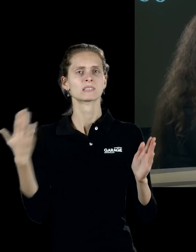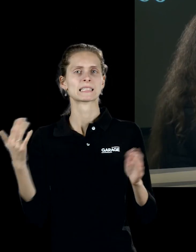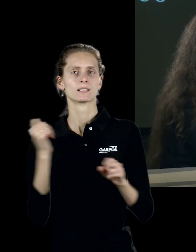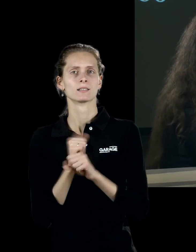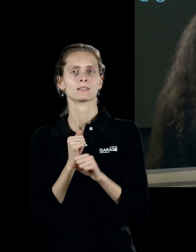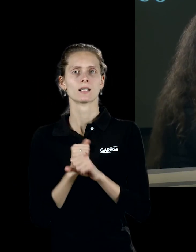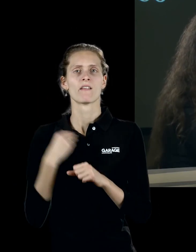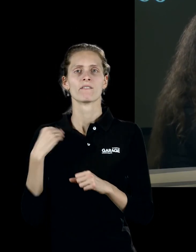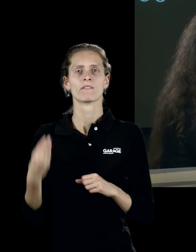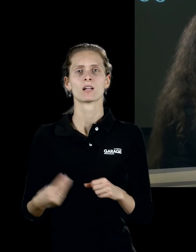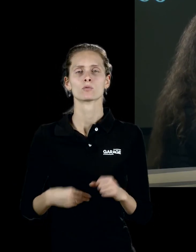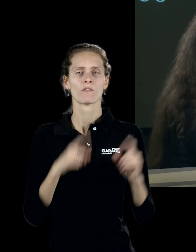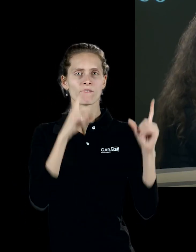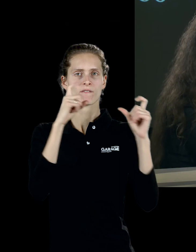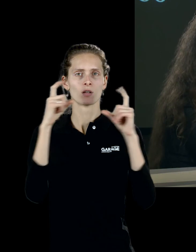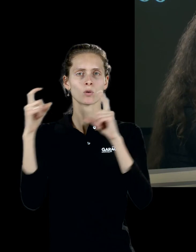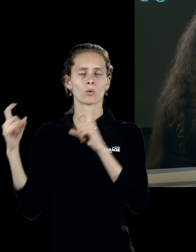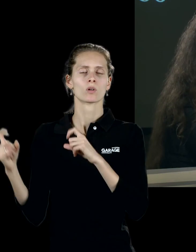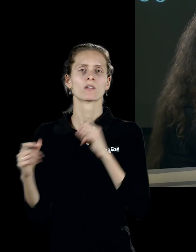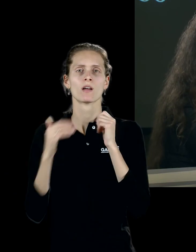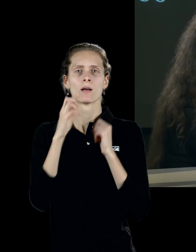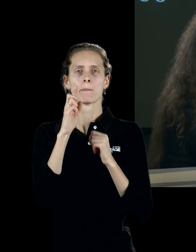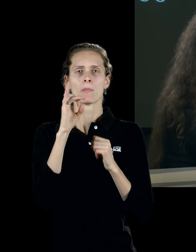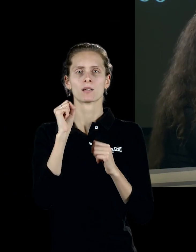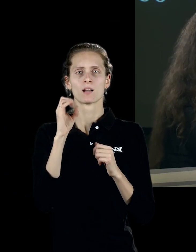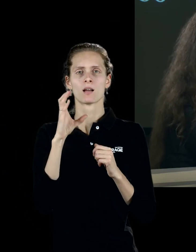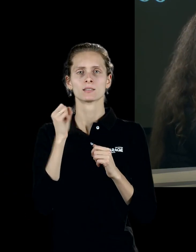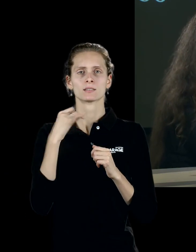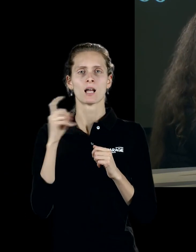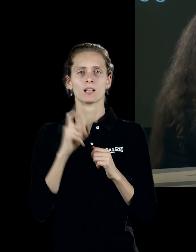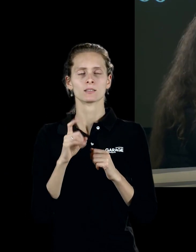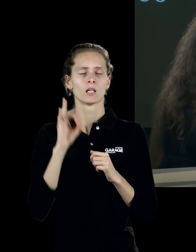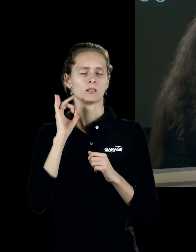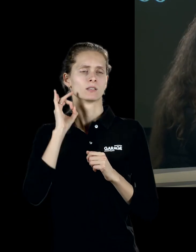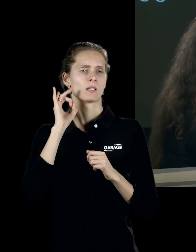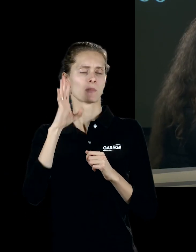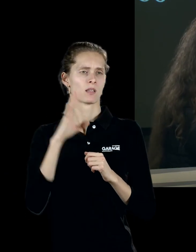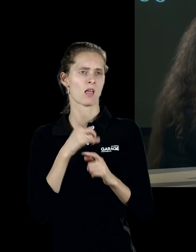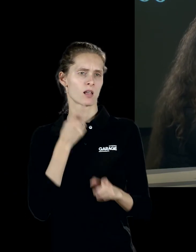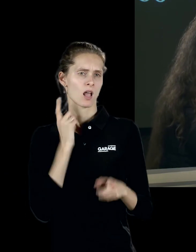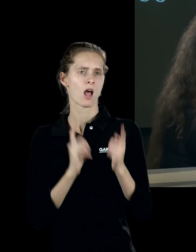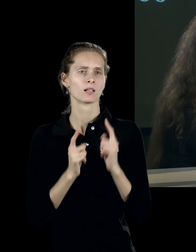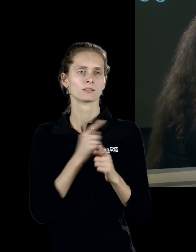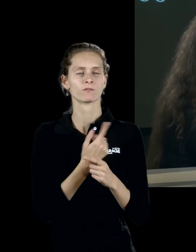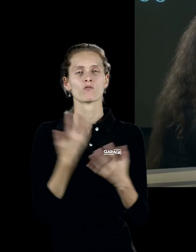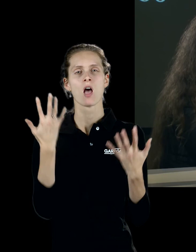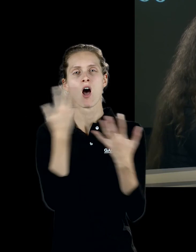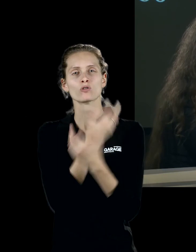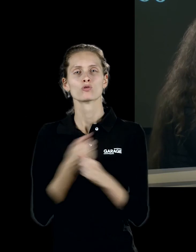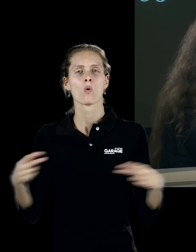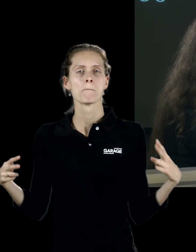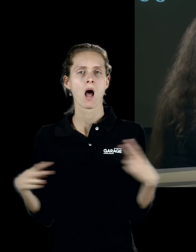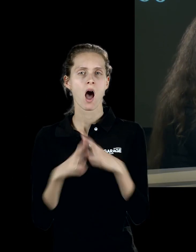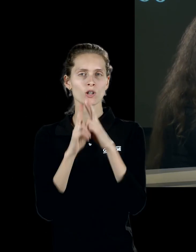французский фотограф Бросай, знаменитый, близкий к сюрреалистам. Наиболее известен его «Ночной Париж», а вот